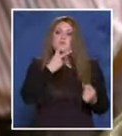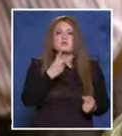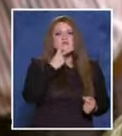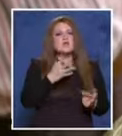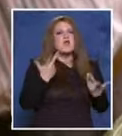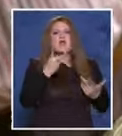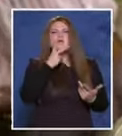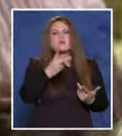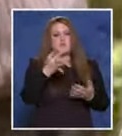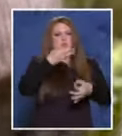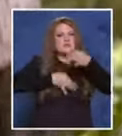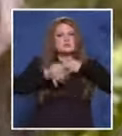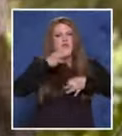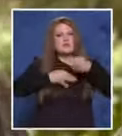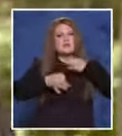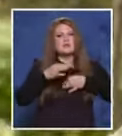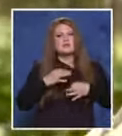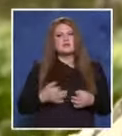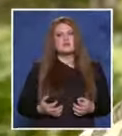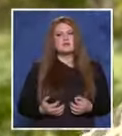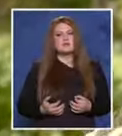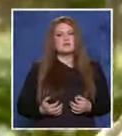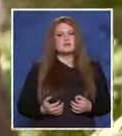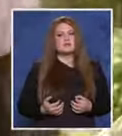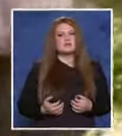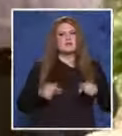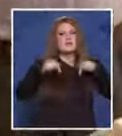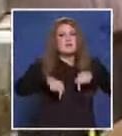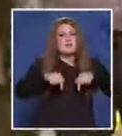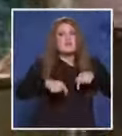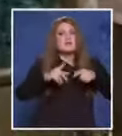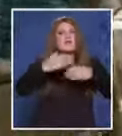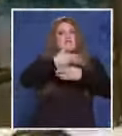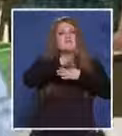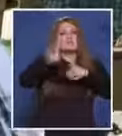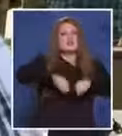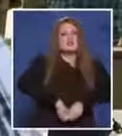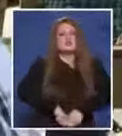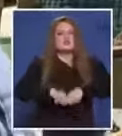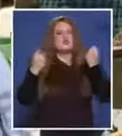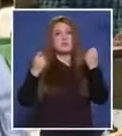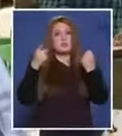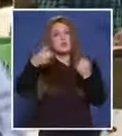Как го видях? Опишете какво му беше състояние. намерих го и тук, като лязвам и портата разбита, легнал, една